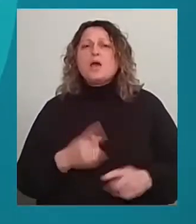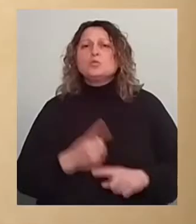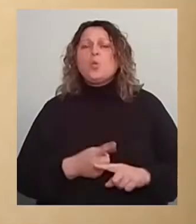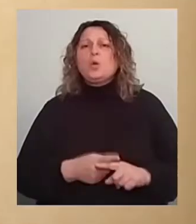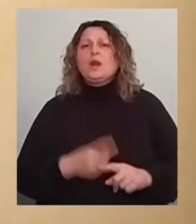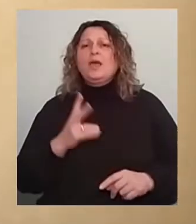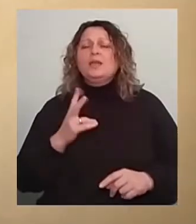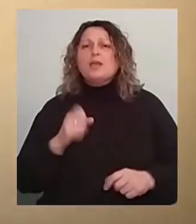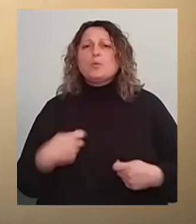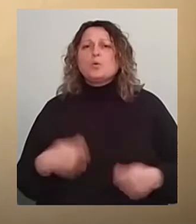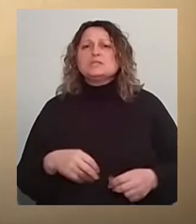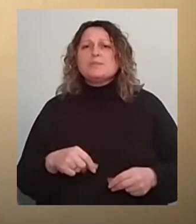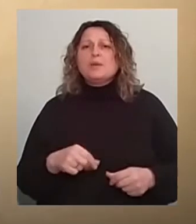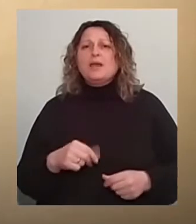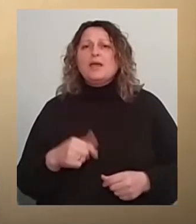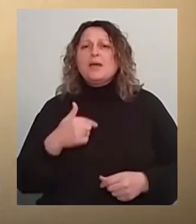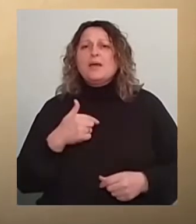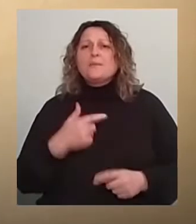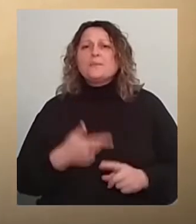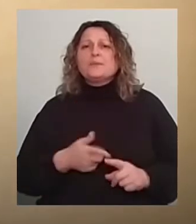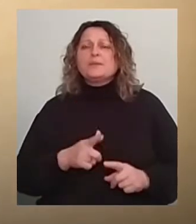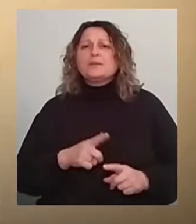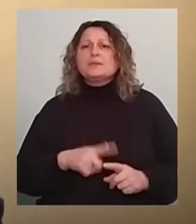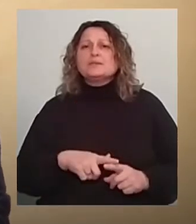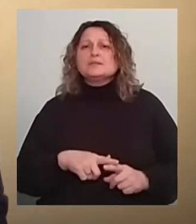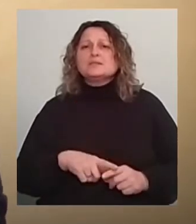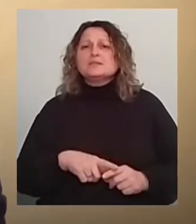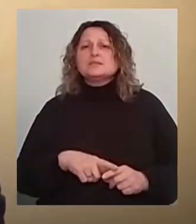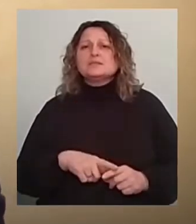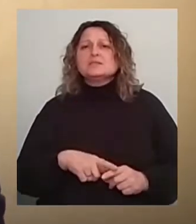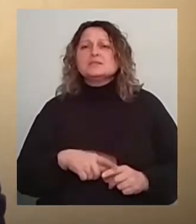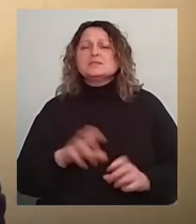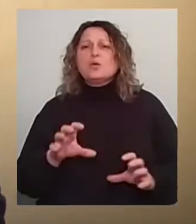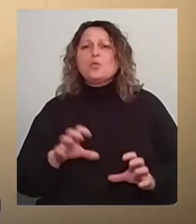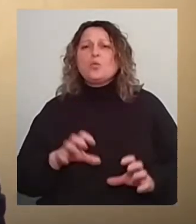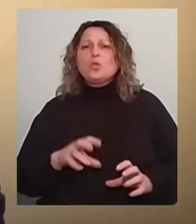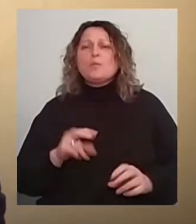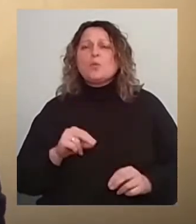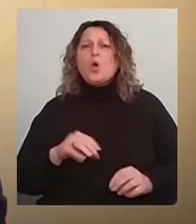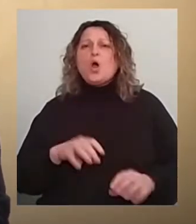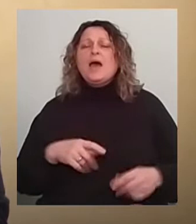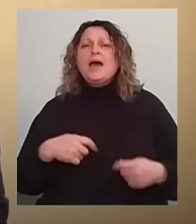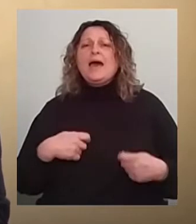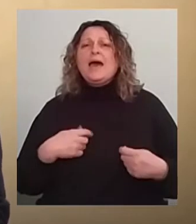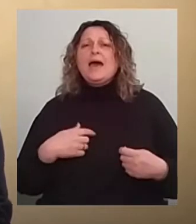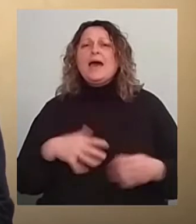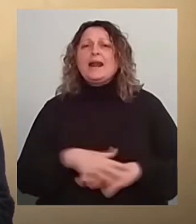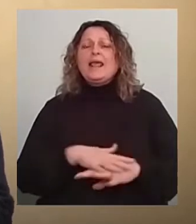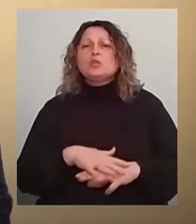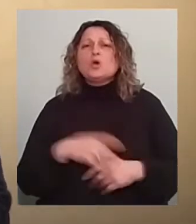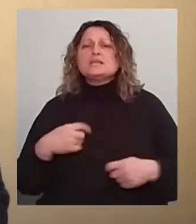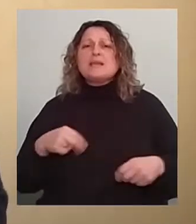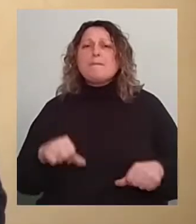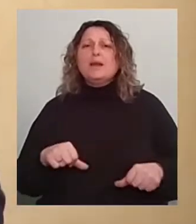Земельна реформа – це не один законопроект. В пакеті з законопроєння землі йдуть ще декілька законопроєктів.